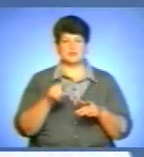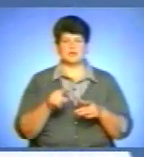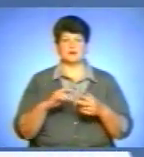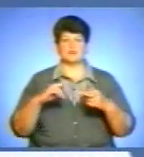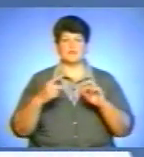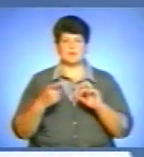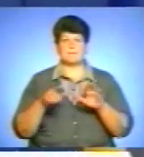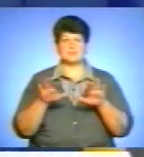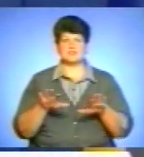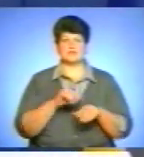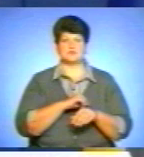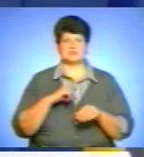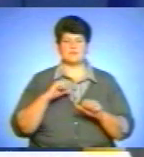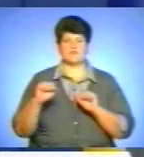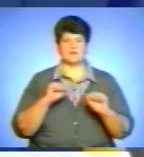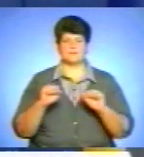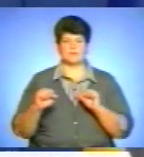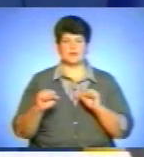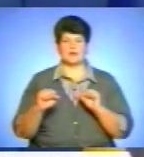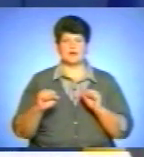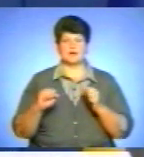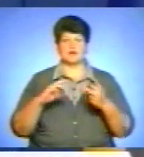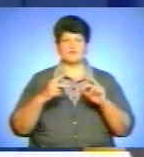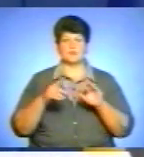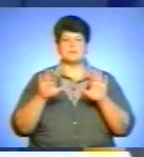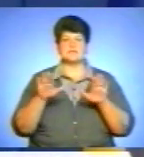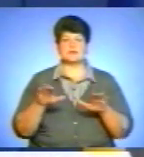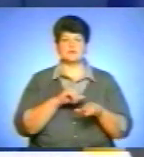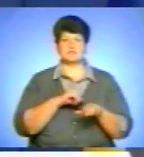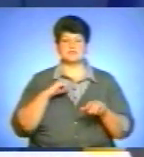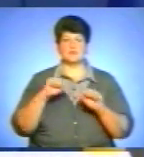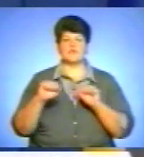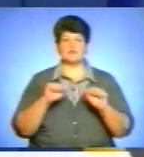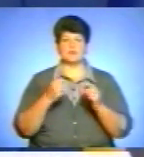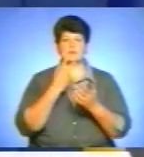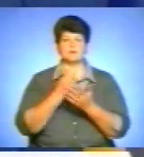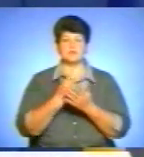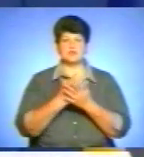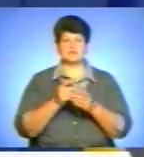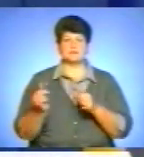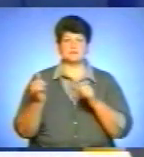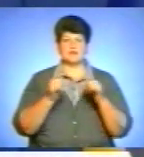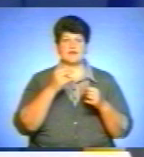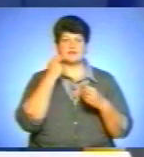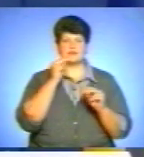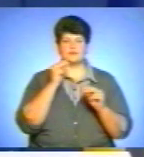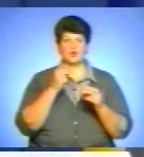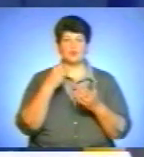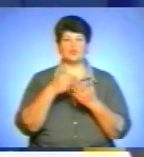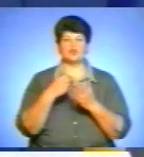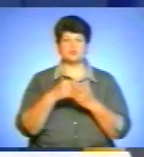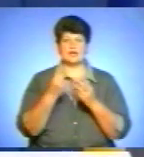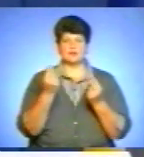самоврядування. Реформа місцевого самоврядування передбачає забезпечення ефективного бюджетного процесу,